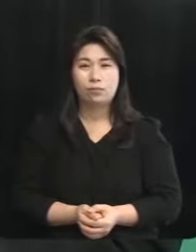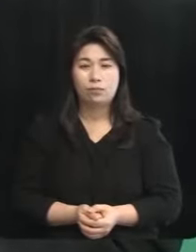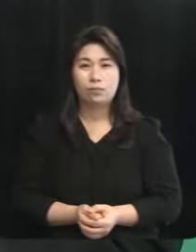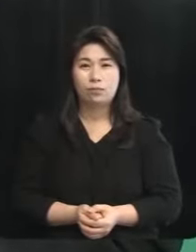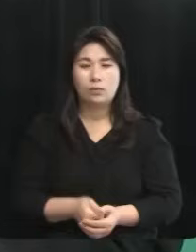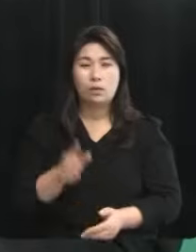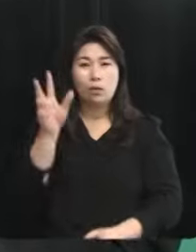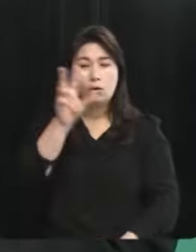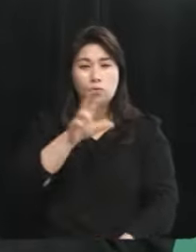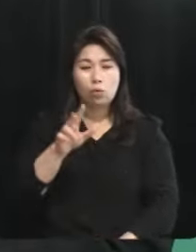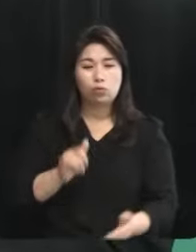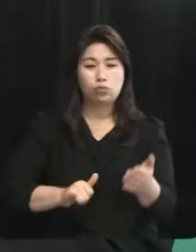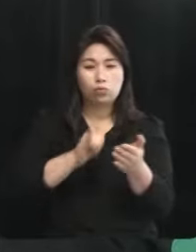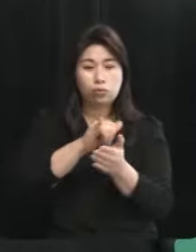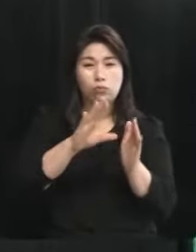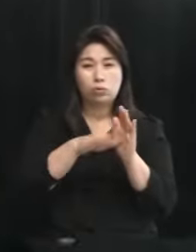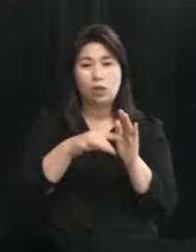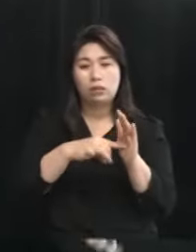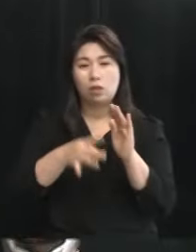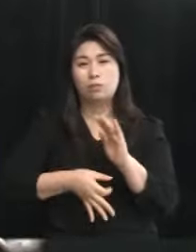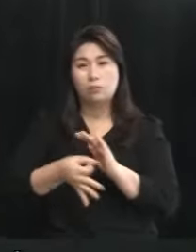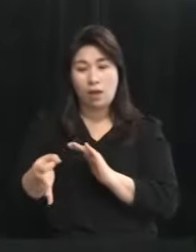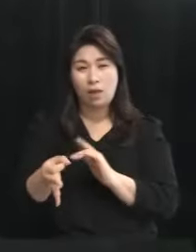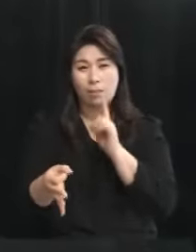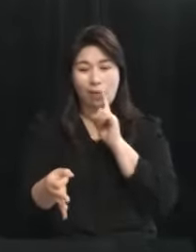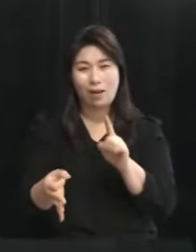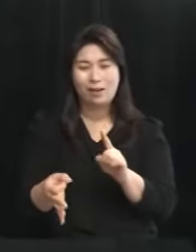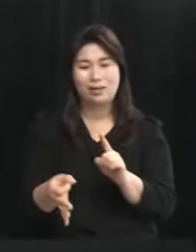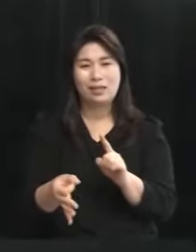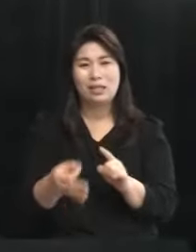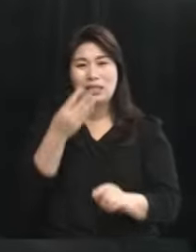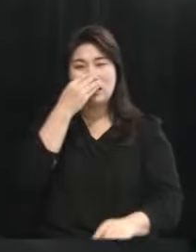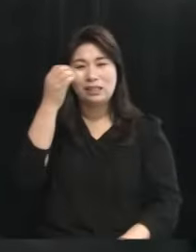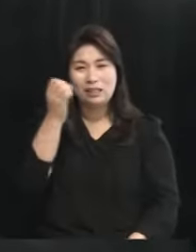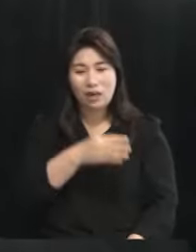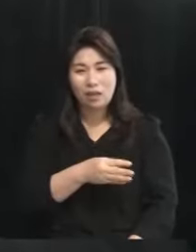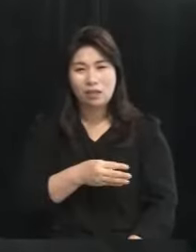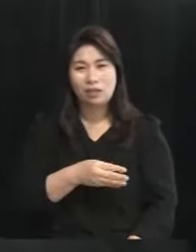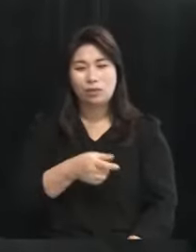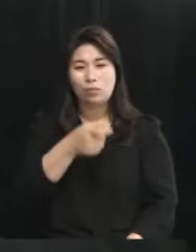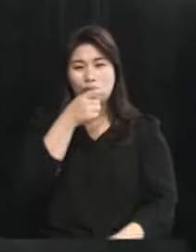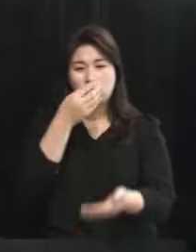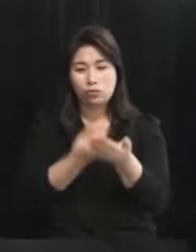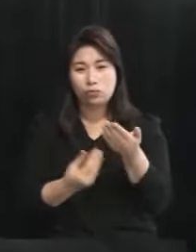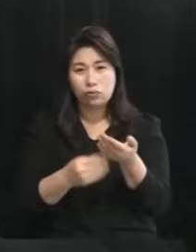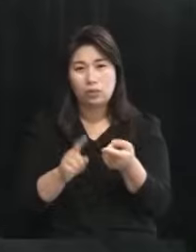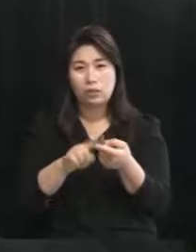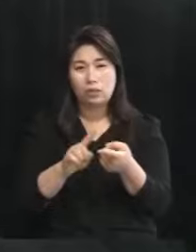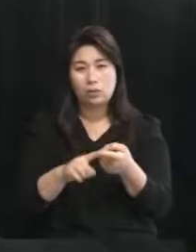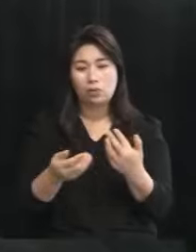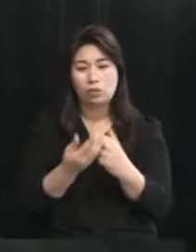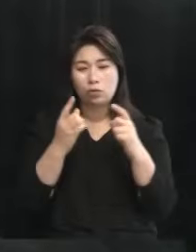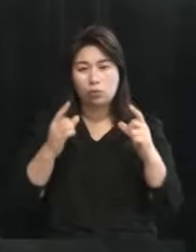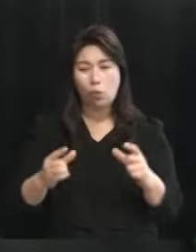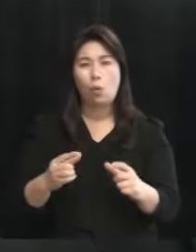의견들이 있다고 하여 그 쓰레기와 오폐스의 문제를 오롯이 감당하고 있는 제주도민들의